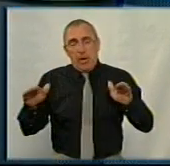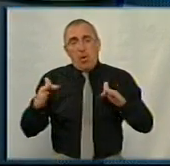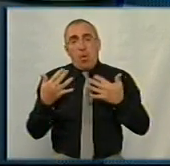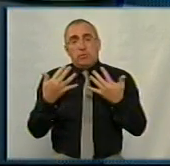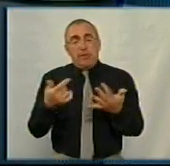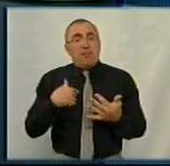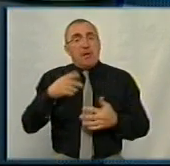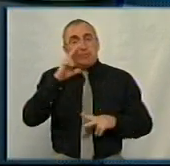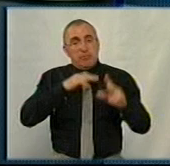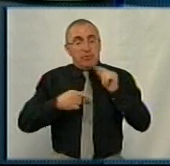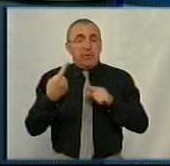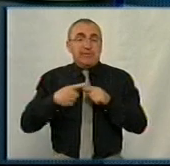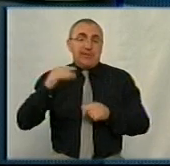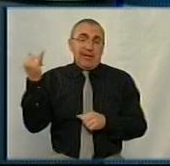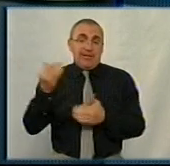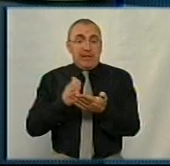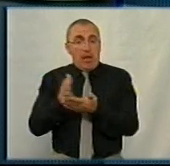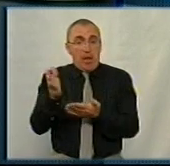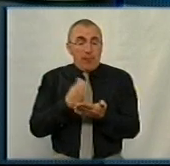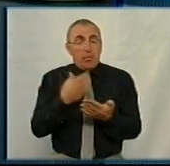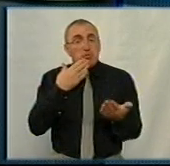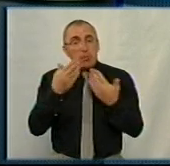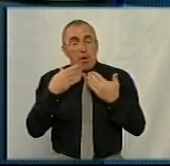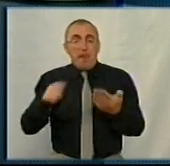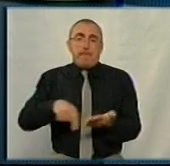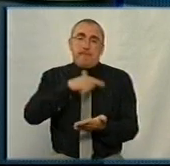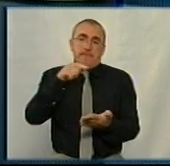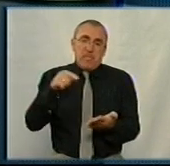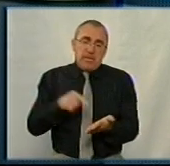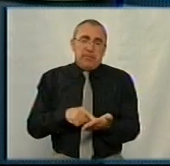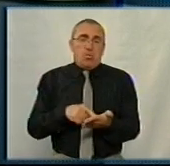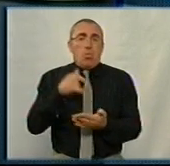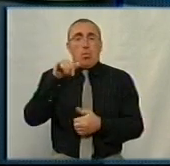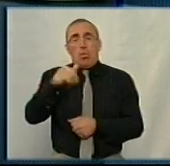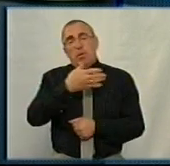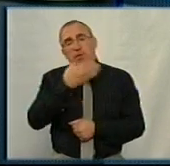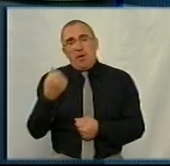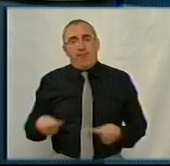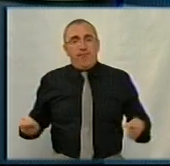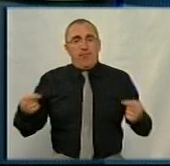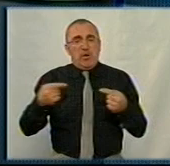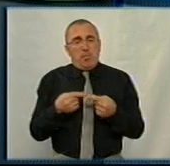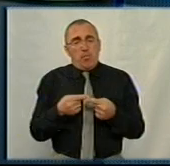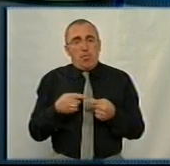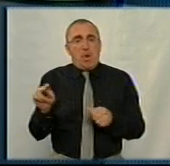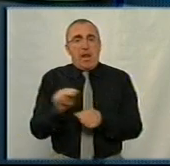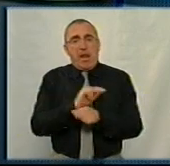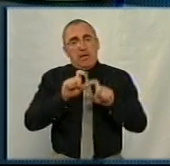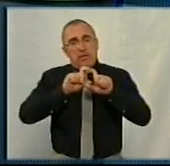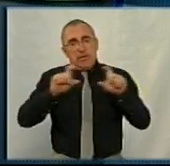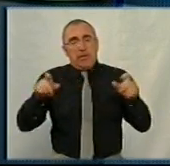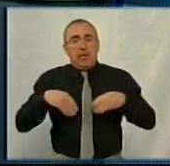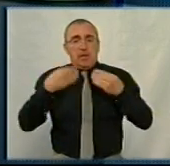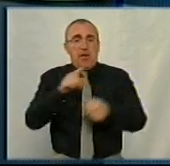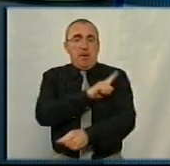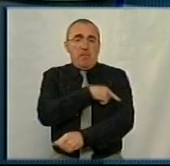ми сподіваємося, що цікаві напрямки, які стосуються міста, якщо в них немає відповідного лікувального закладу, який не